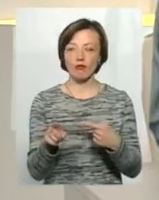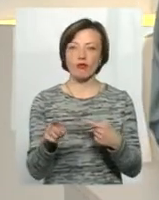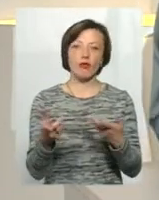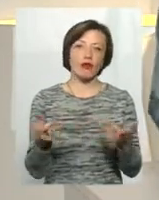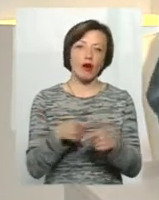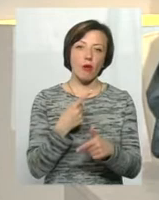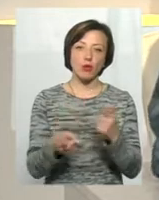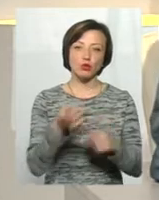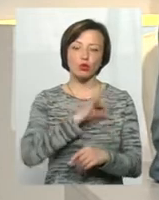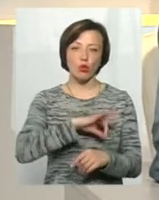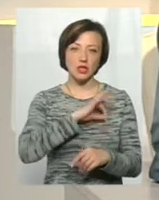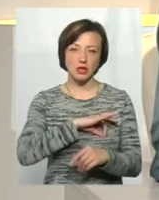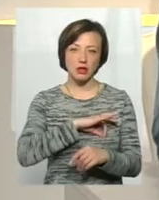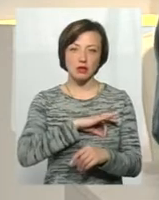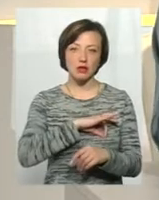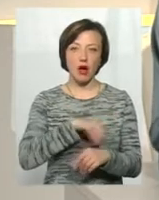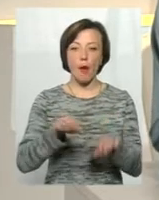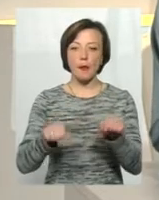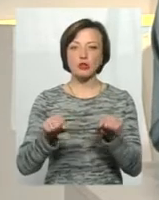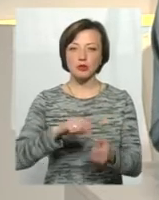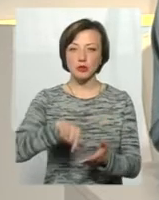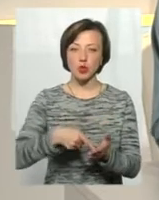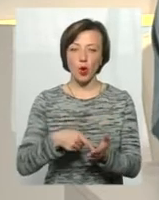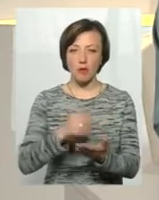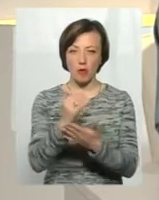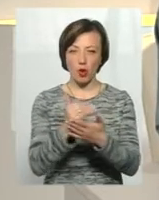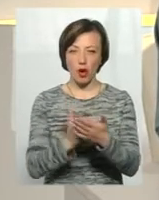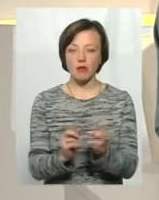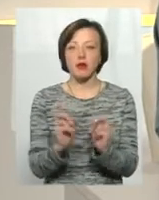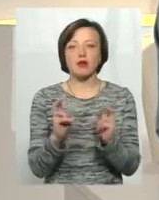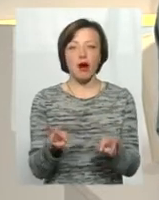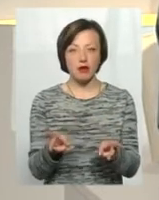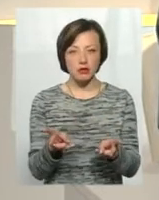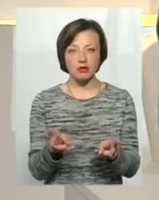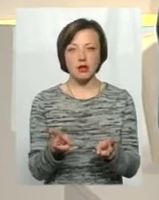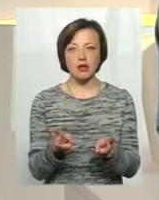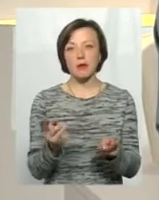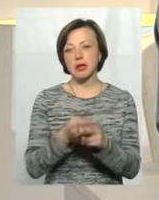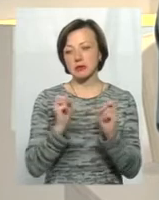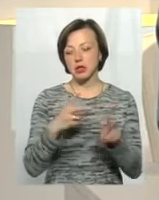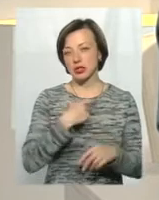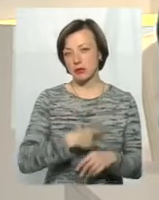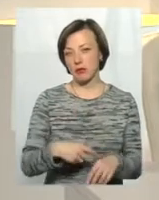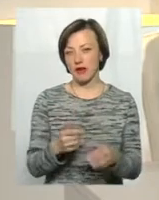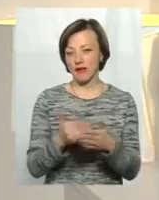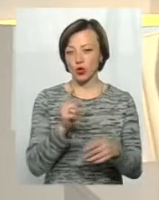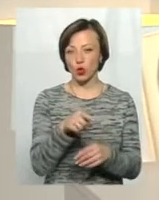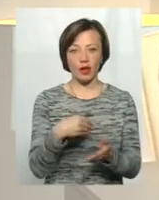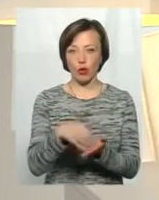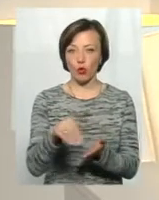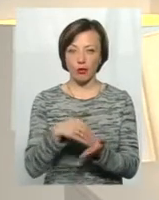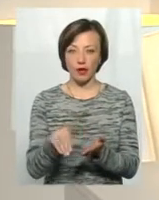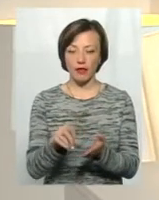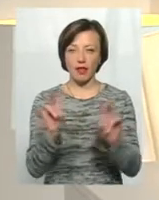або ж скористатися можливістю міської програми, як убезпечити себе від того, що не купити